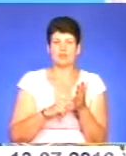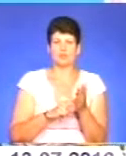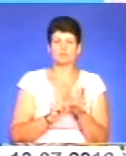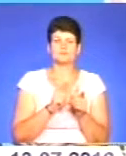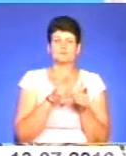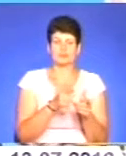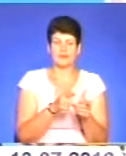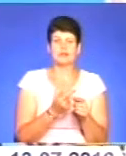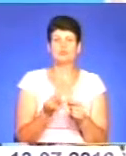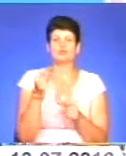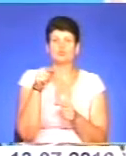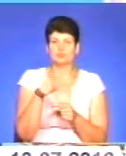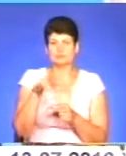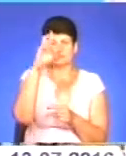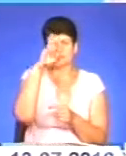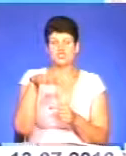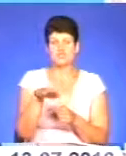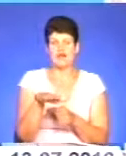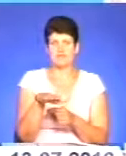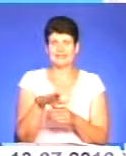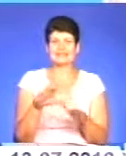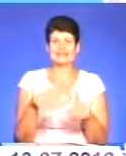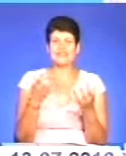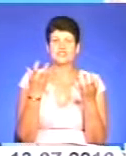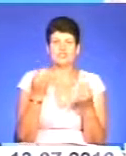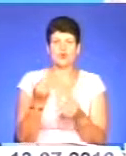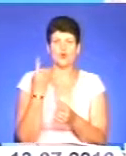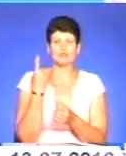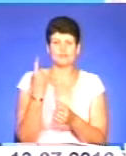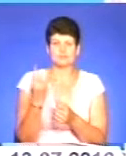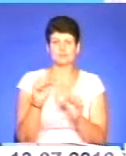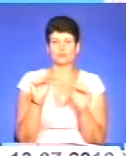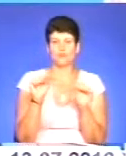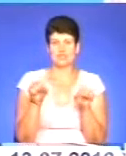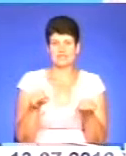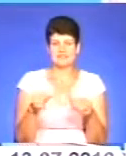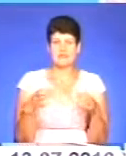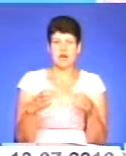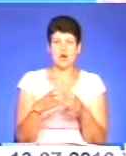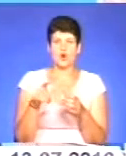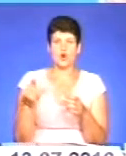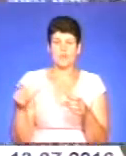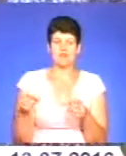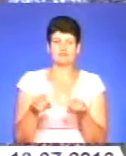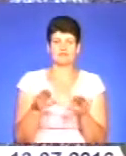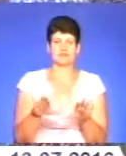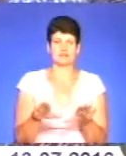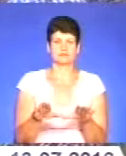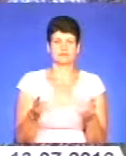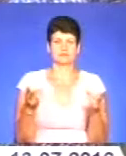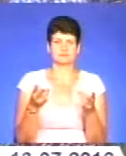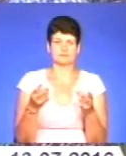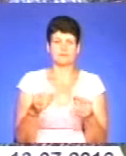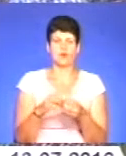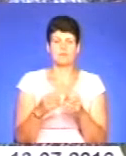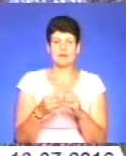чином держава дала ще один інструмент, ще одну можливість для громад вирішити найнагальніші проблеми. Згідно з